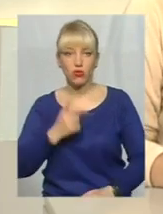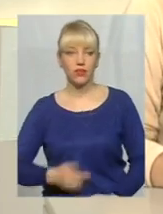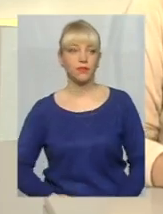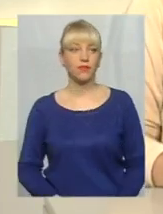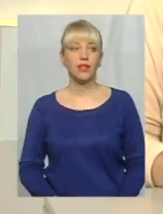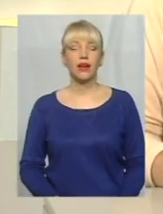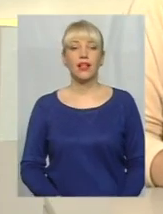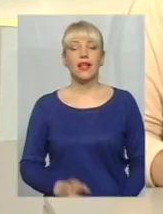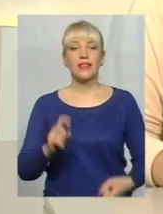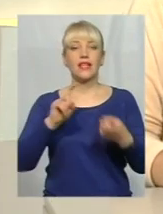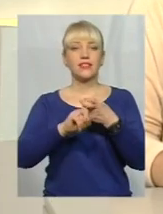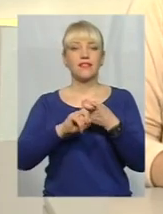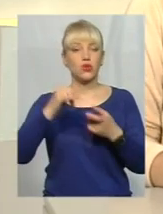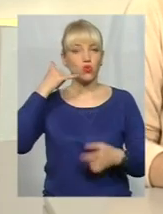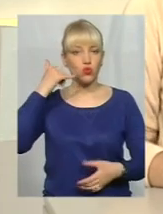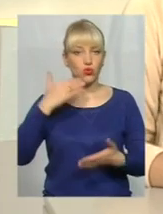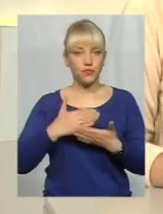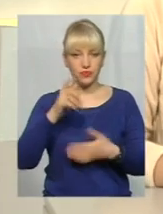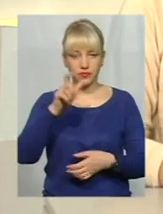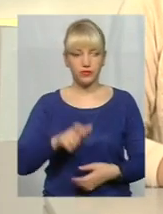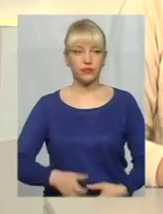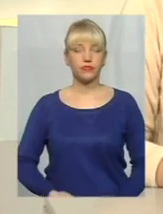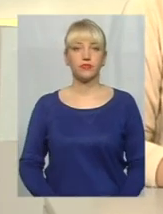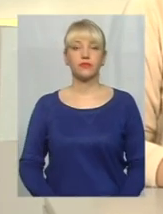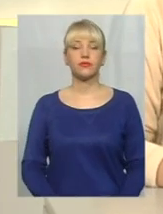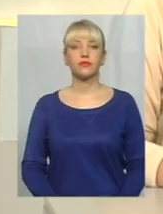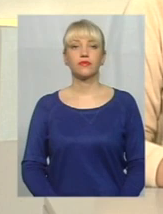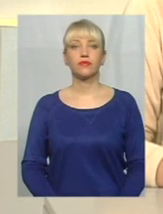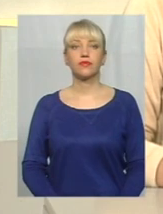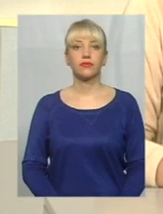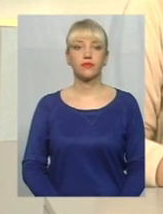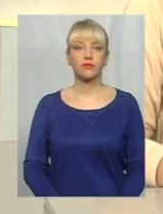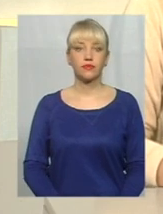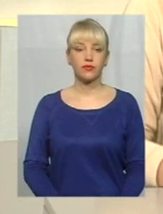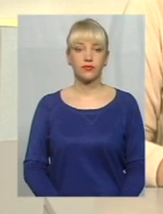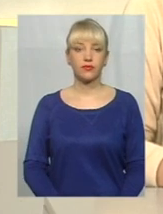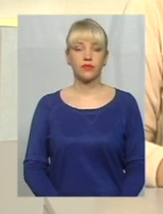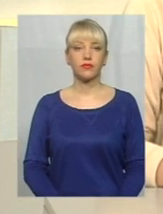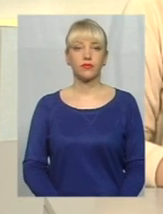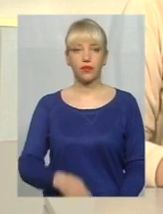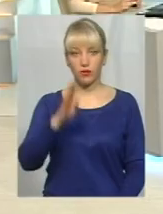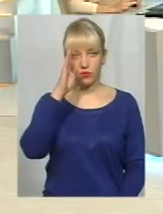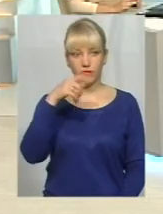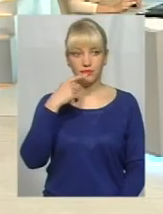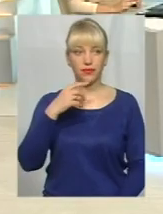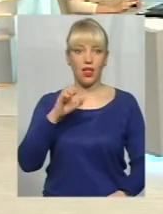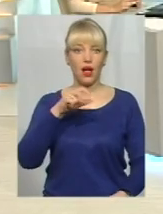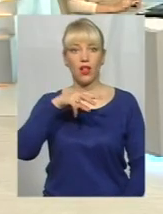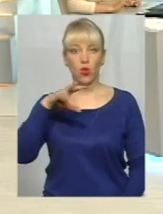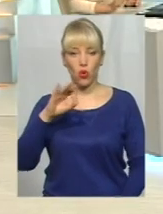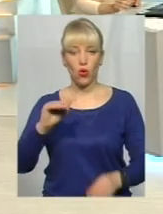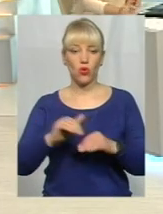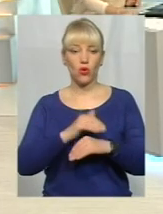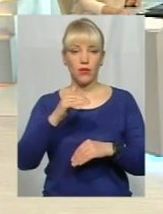На зв'язку є телеглядач, давайте почуємо його питання. Добрий вечір. Алло. Добрий